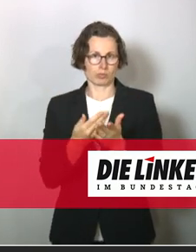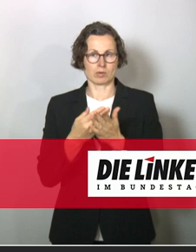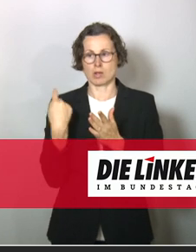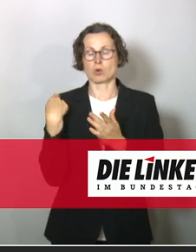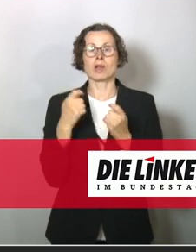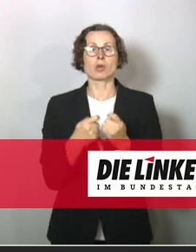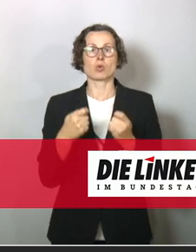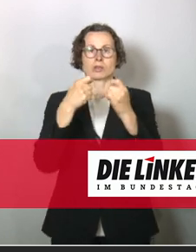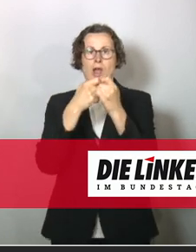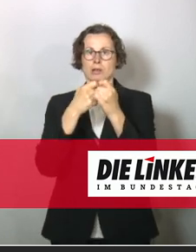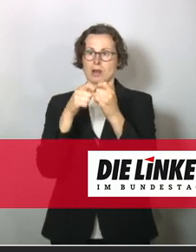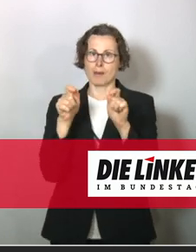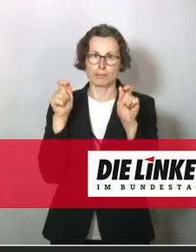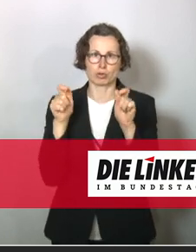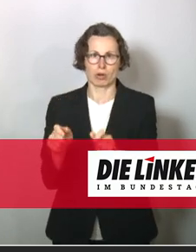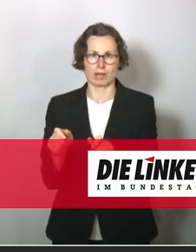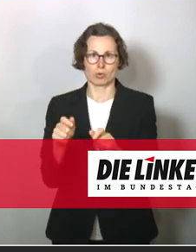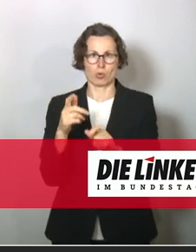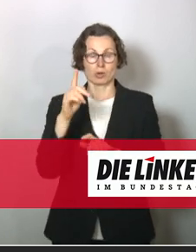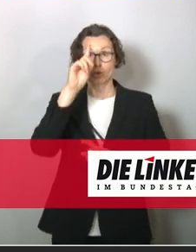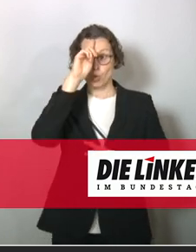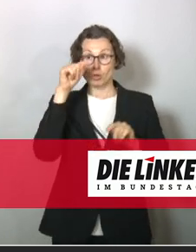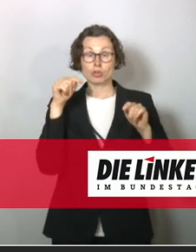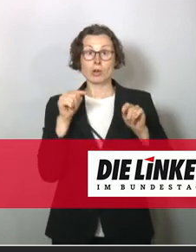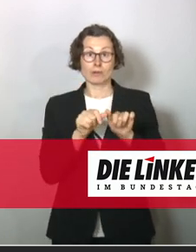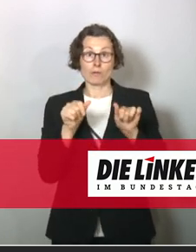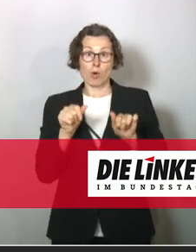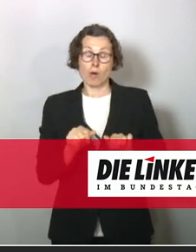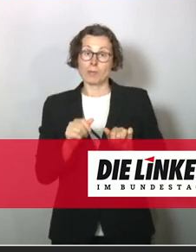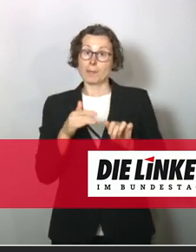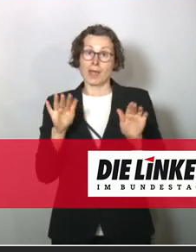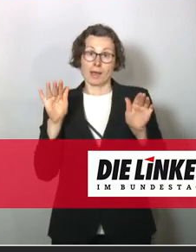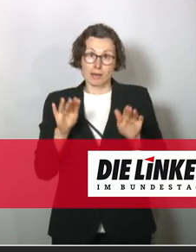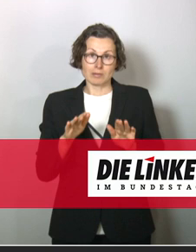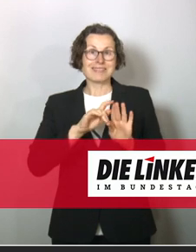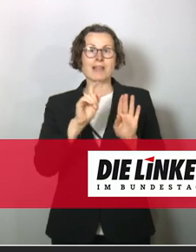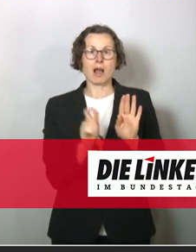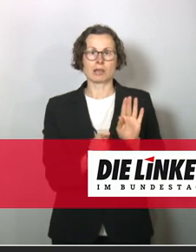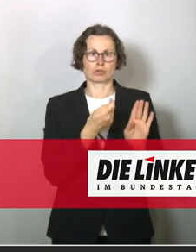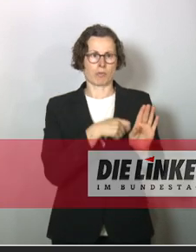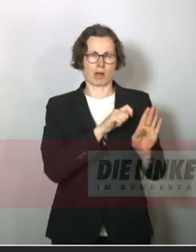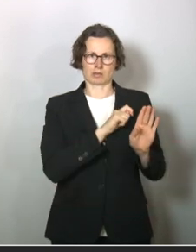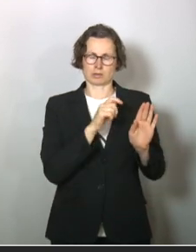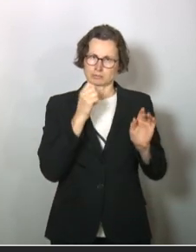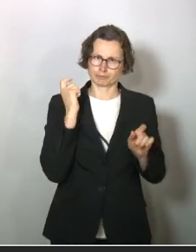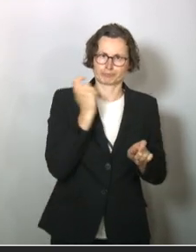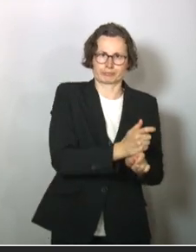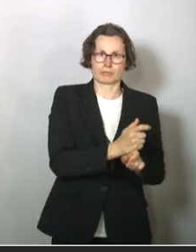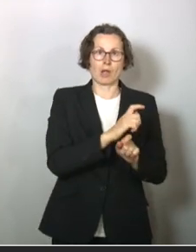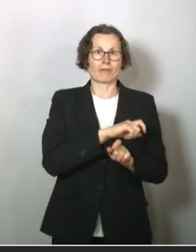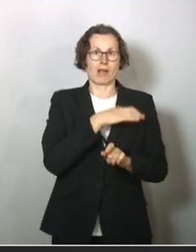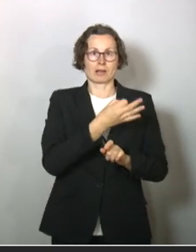Kontaktbeschränkungen in Deutschland in milderer Form als zum Beispiel in Italien, in Spanien, in Frankreich, auch